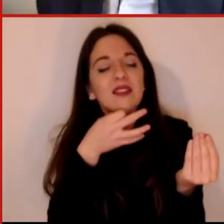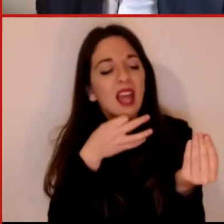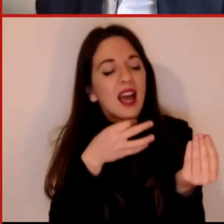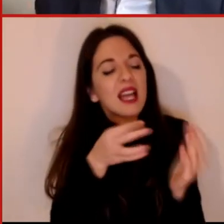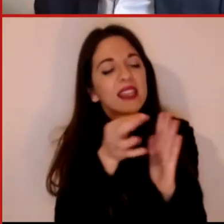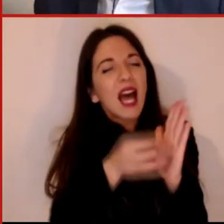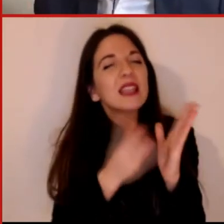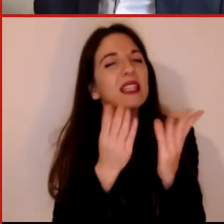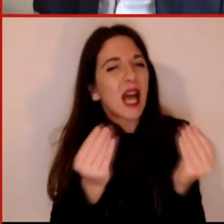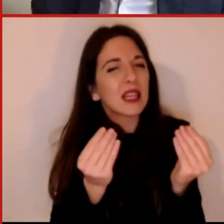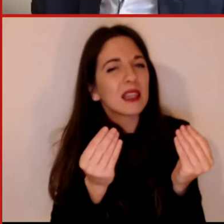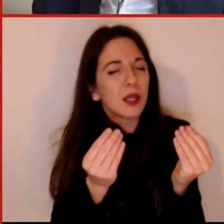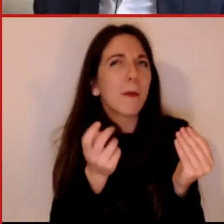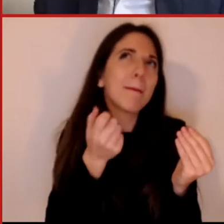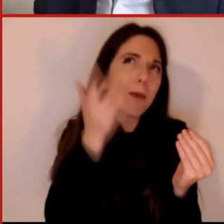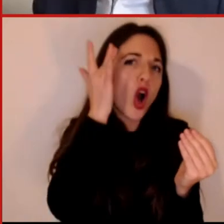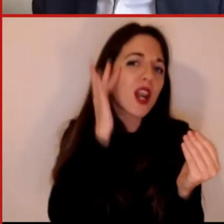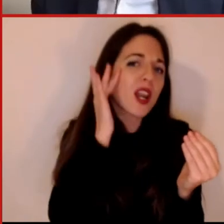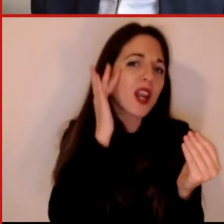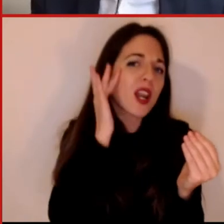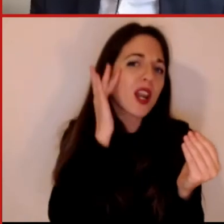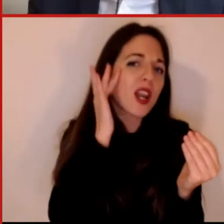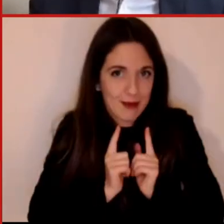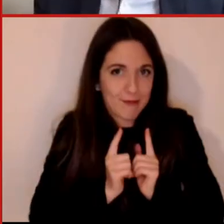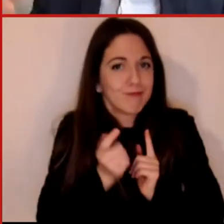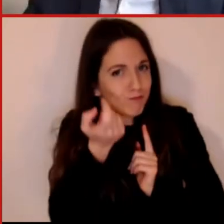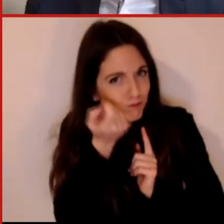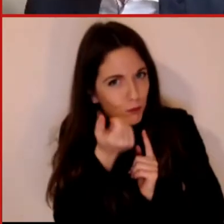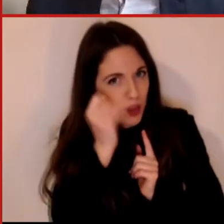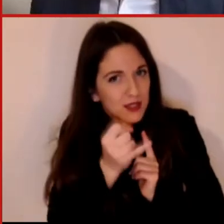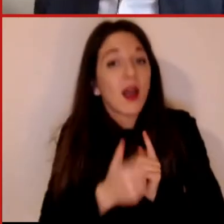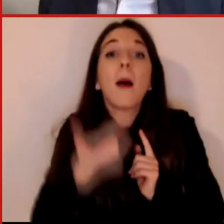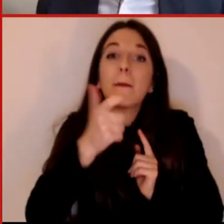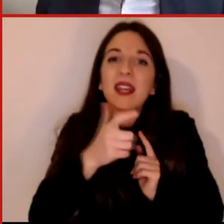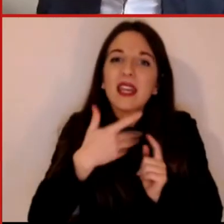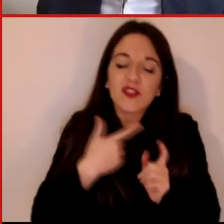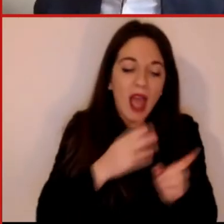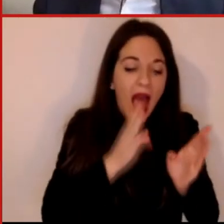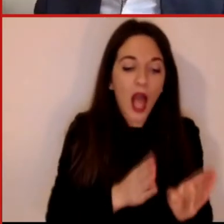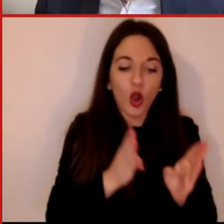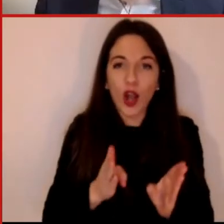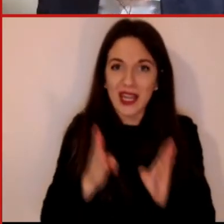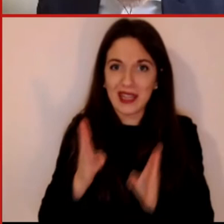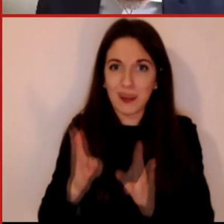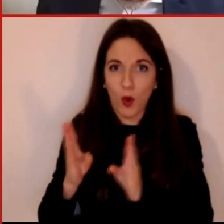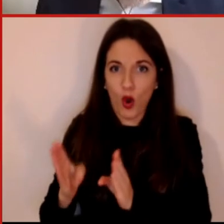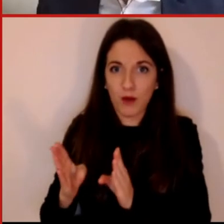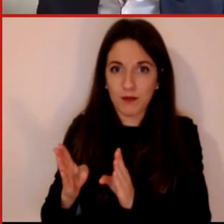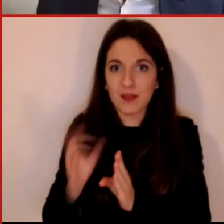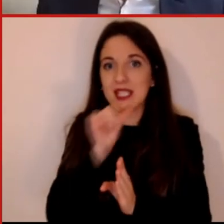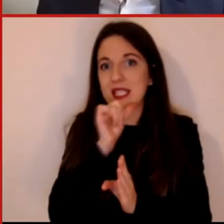questi algoritmi in realtà sono disegnati da persone, sono basati su già un'interpretazione dei dati è un rischio